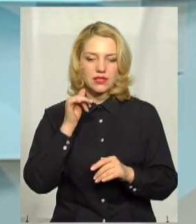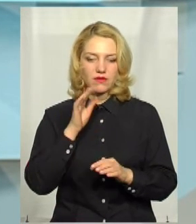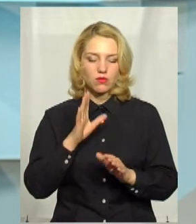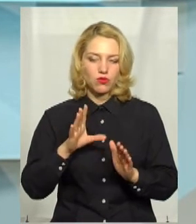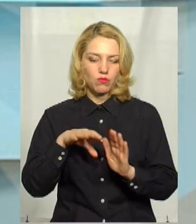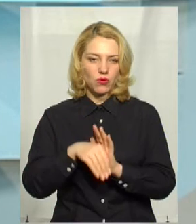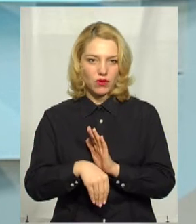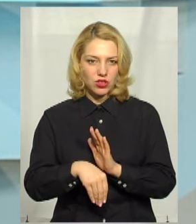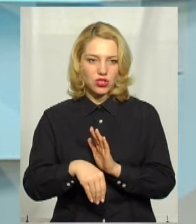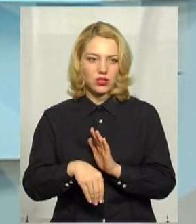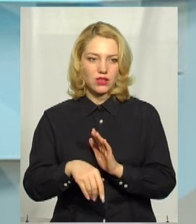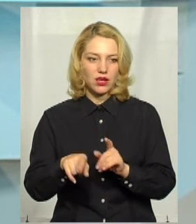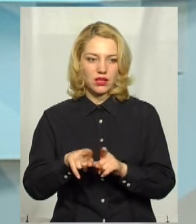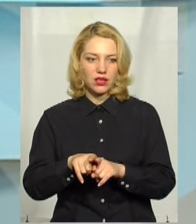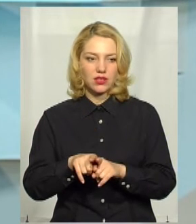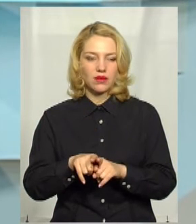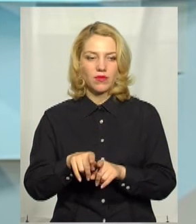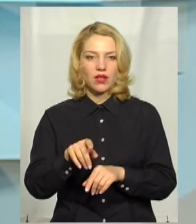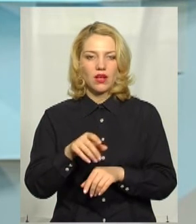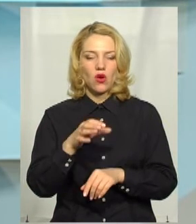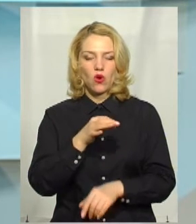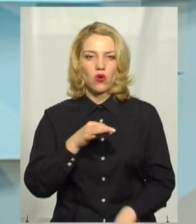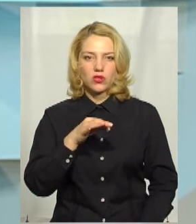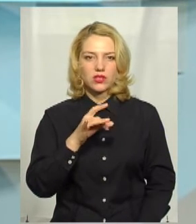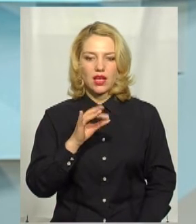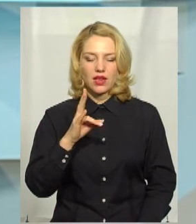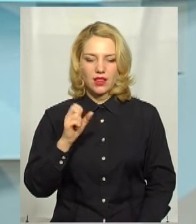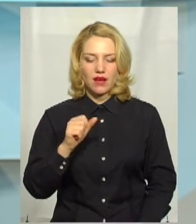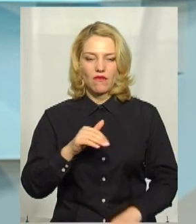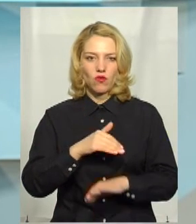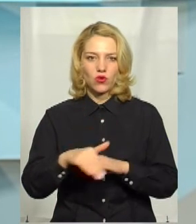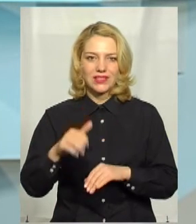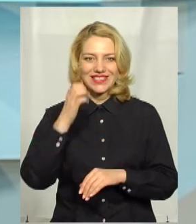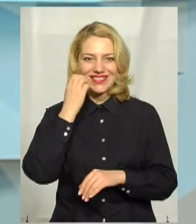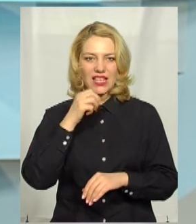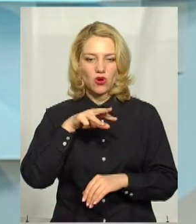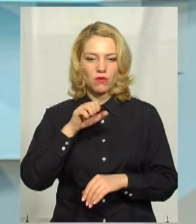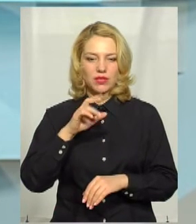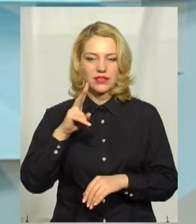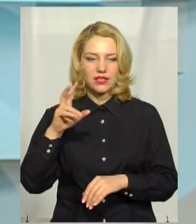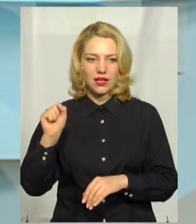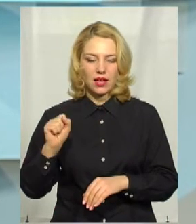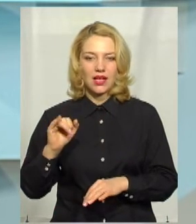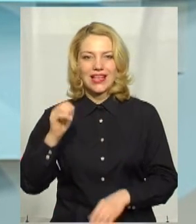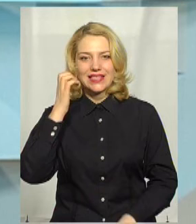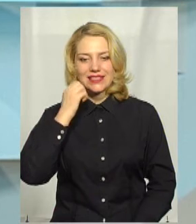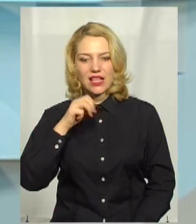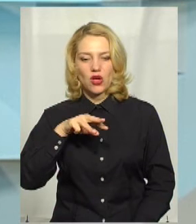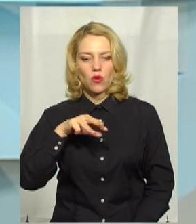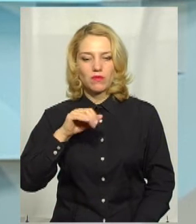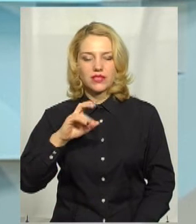як Озерна вулиця Староміська транспорт і, відповідно, Староміська